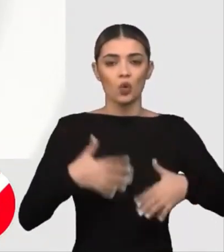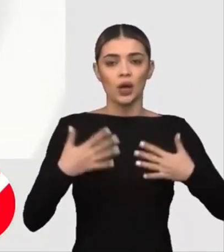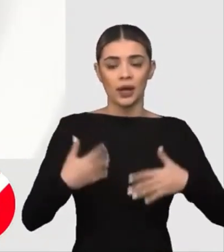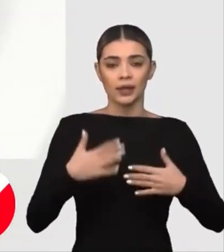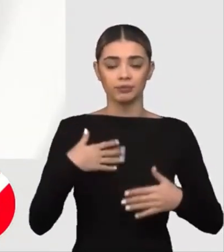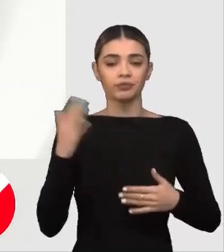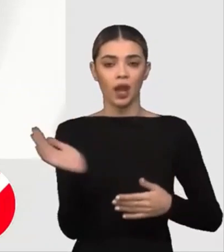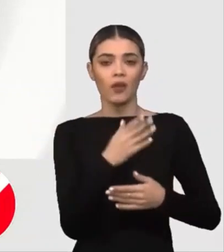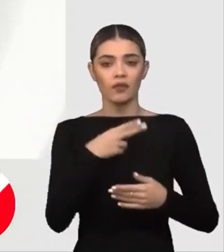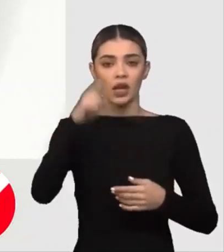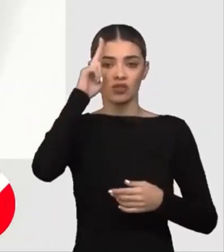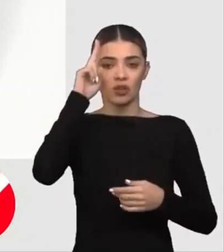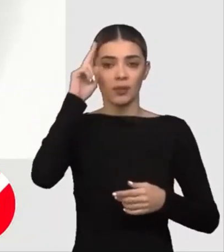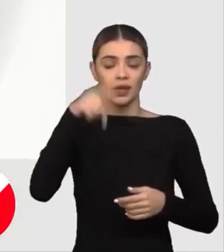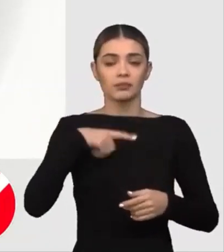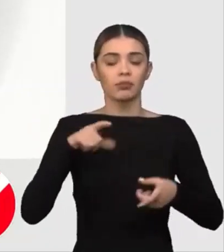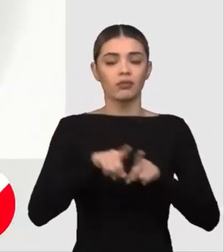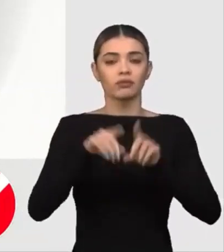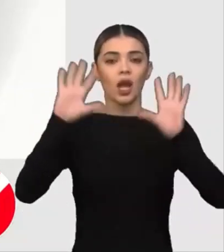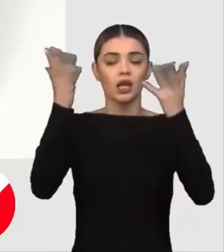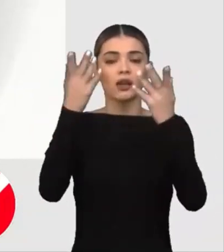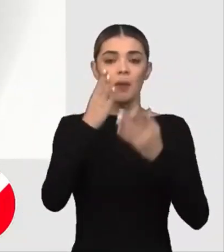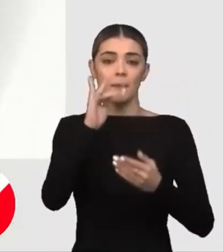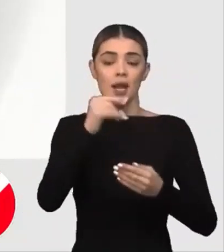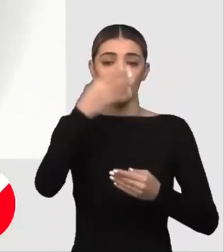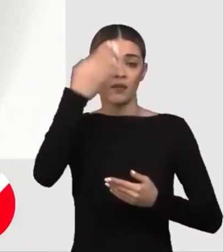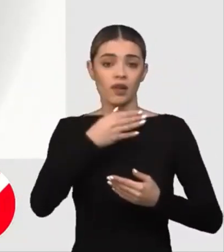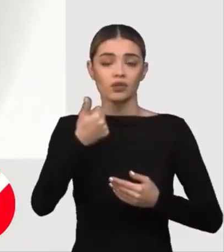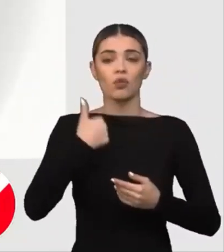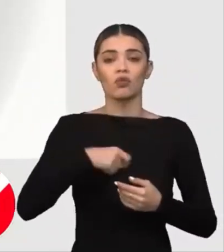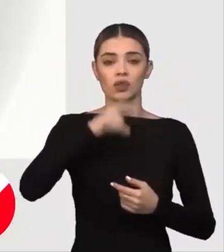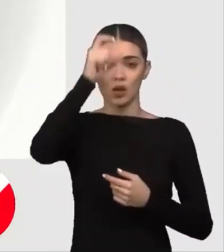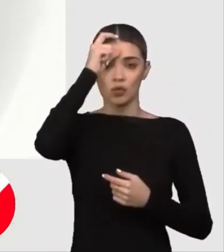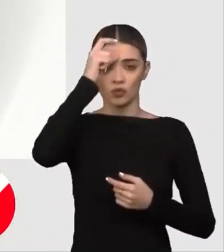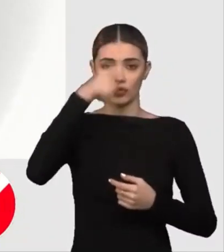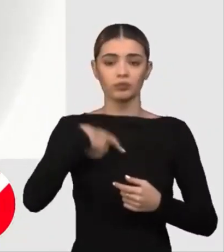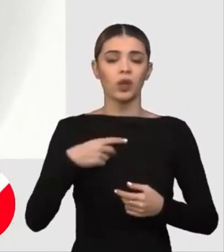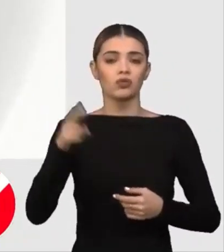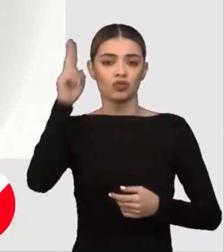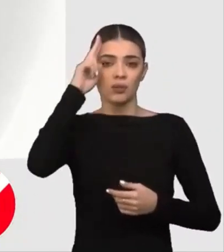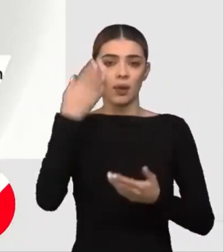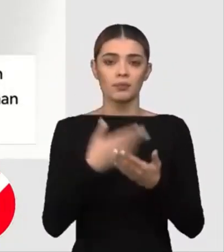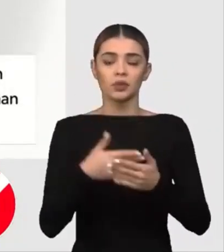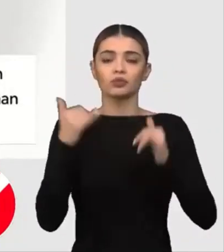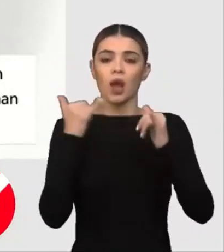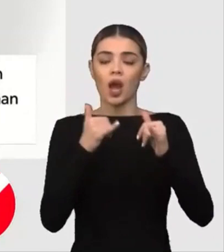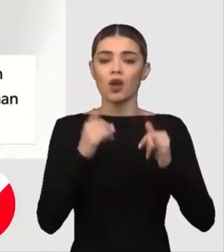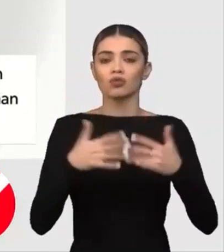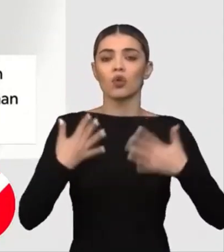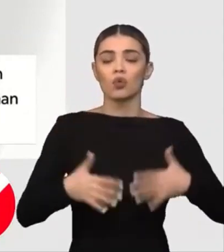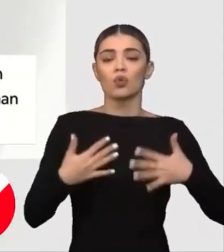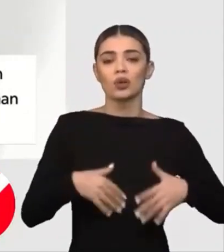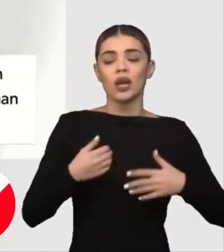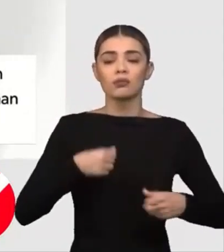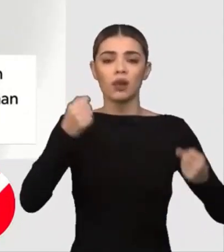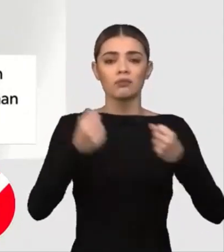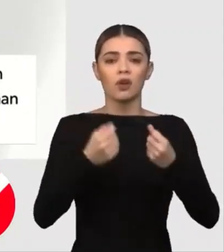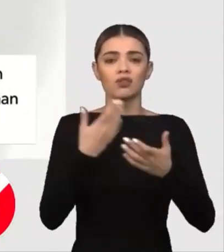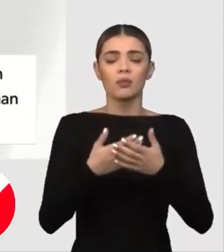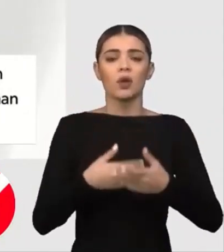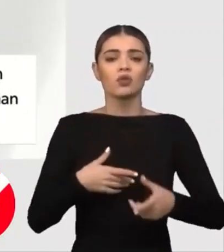Ucrainenii expatriați în Germania au protestat la Berlin față de refuzul guvernului german de a furniza Ucrainei tankurile de luptă Leopard.